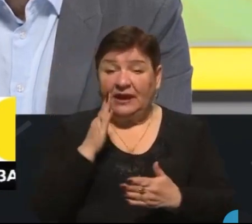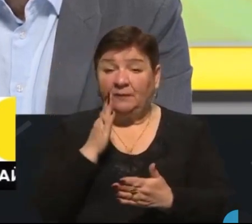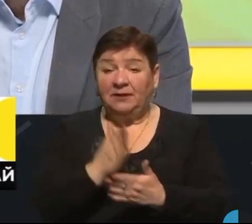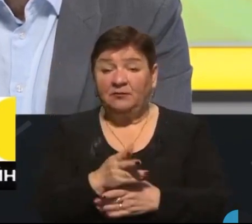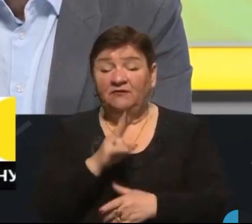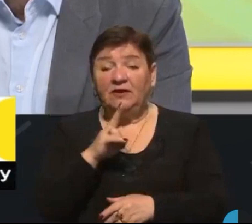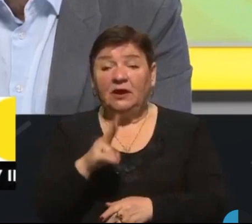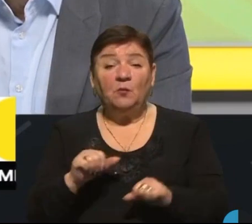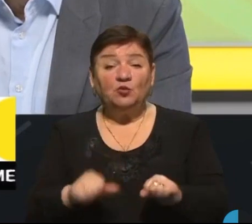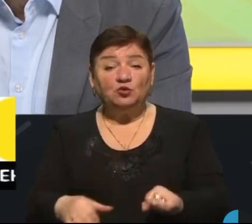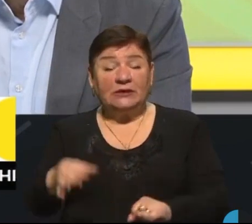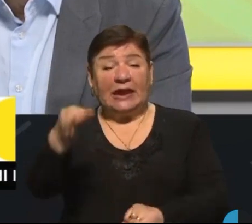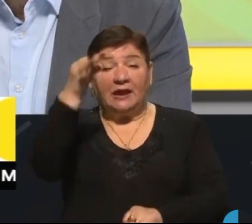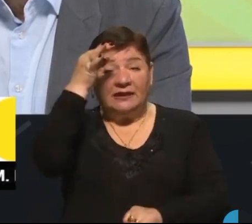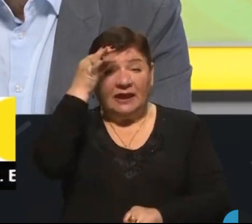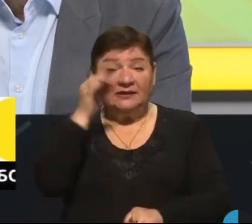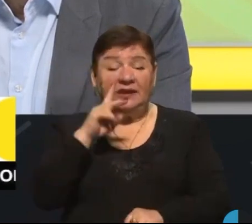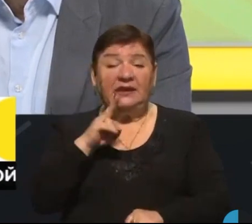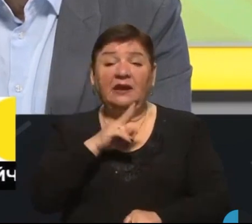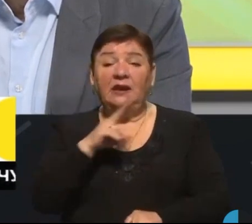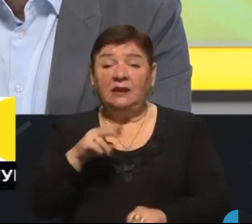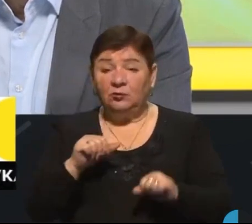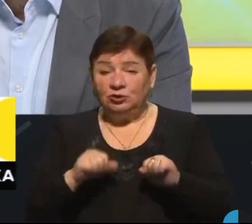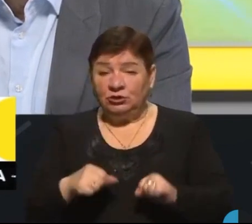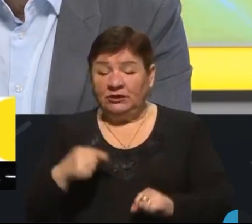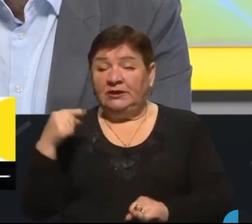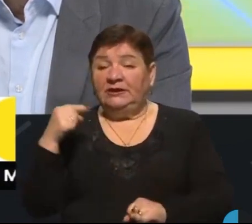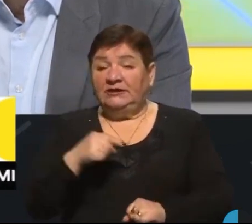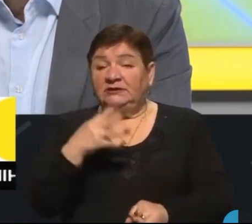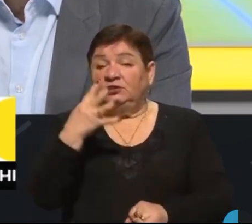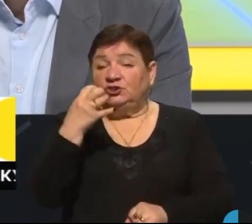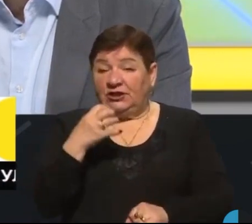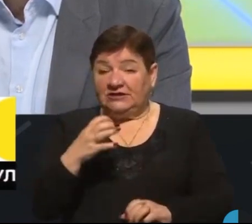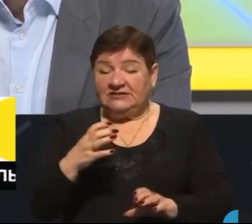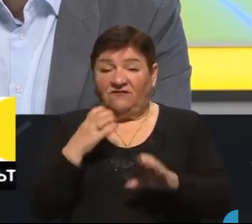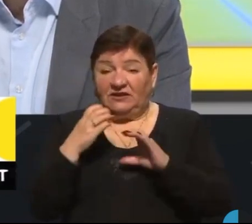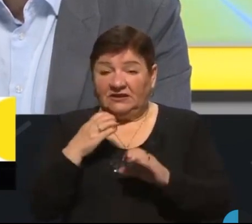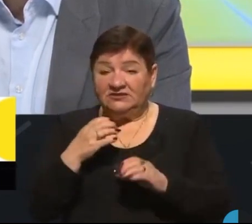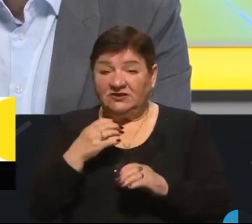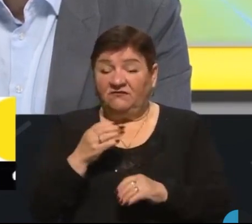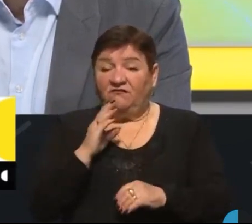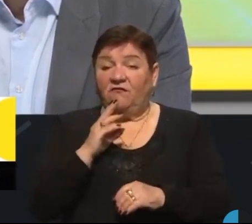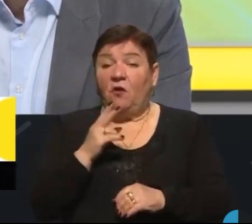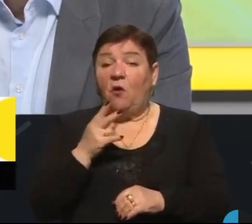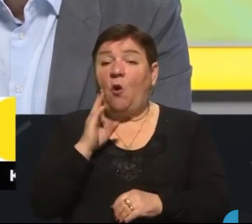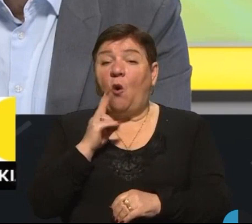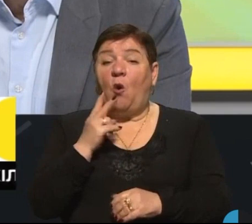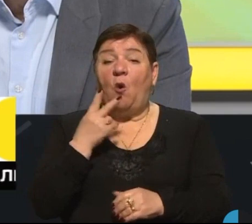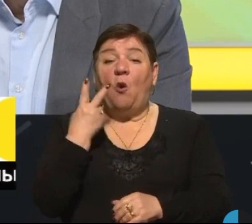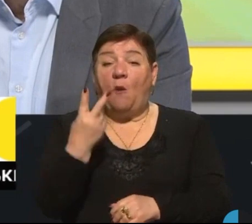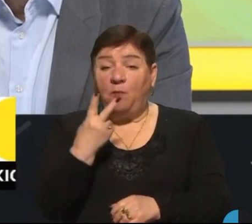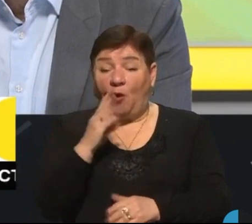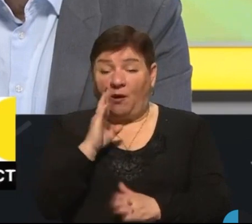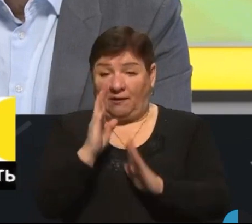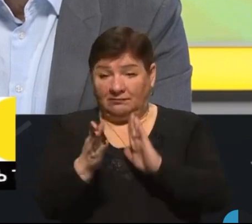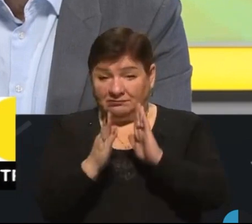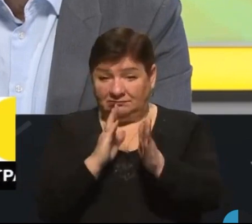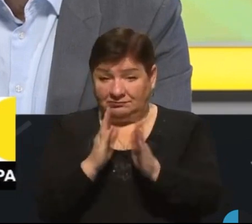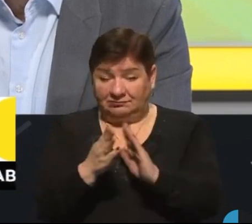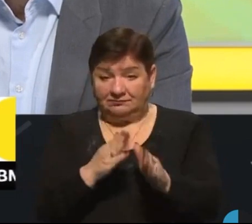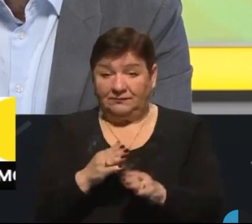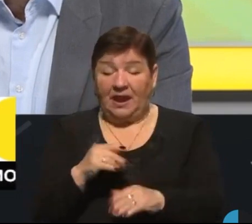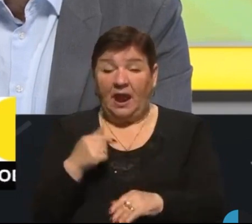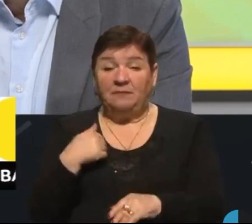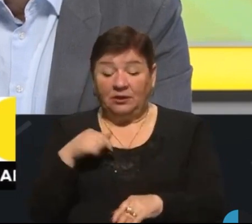котре, можу нагадати, який може пропускати за добу і 1400 вантажівок в обох напрямках. Натомість маємо нульові